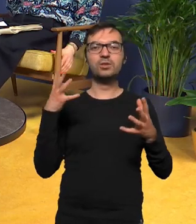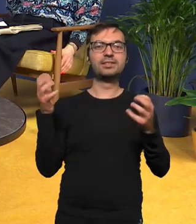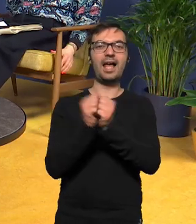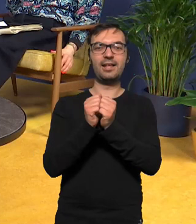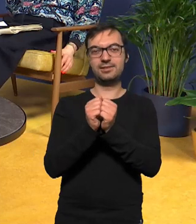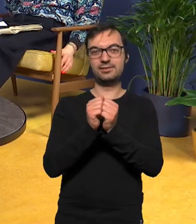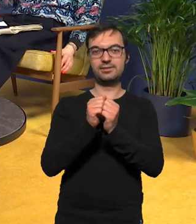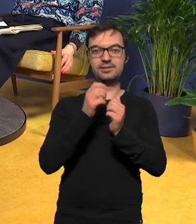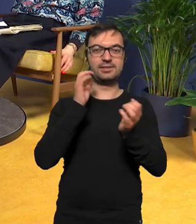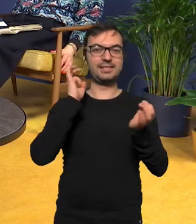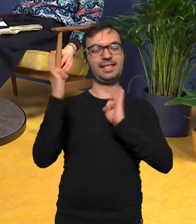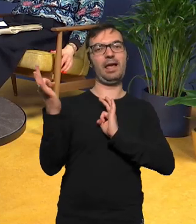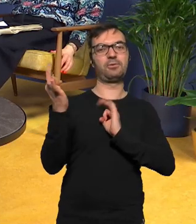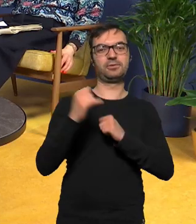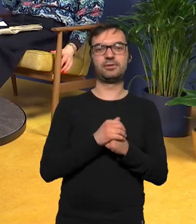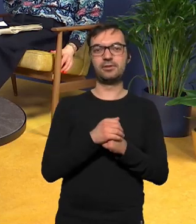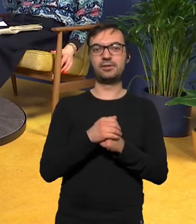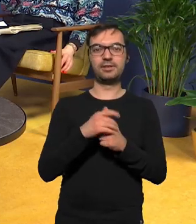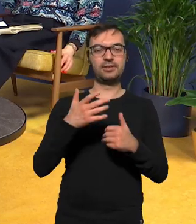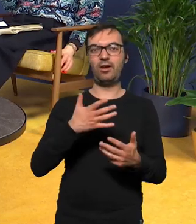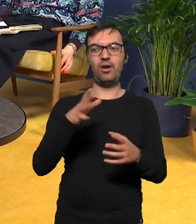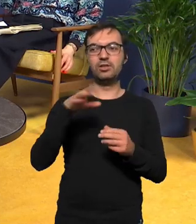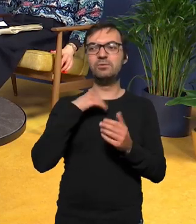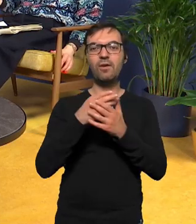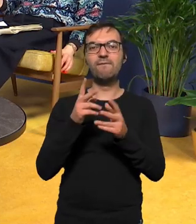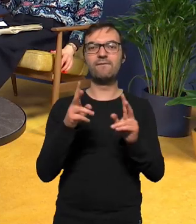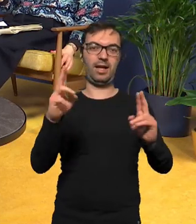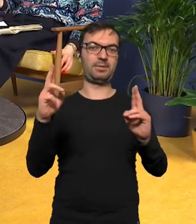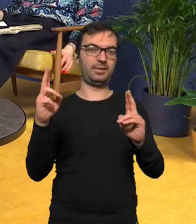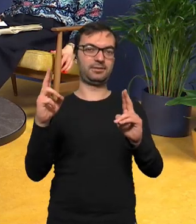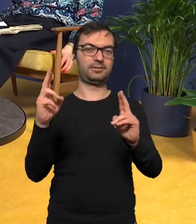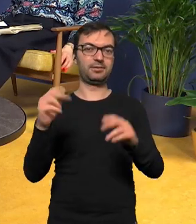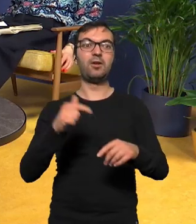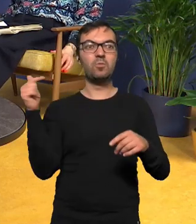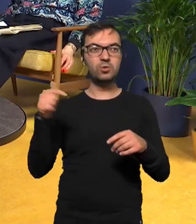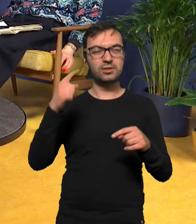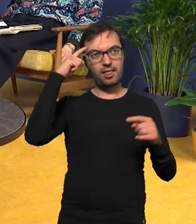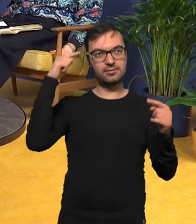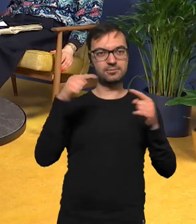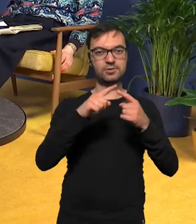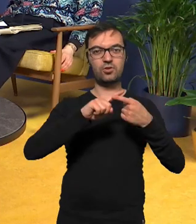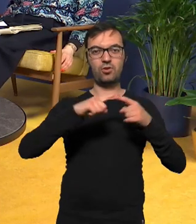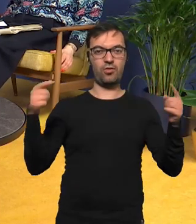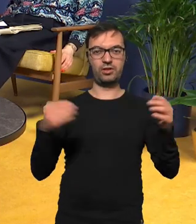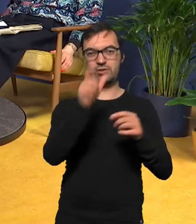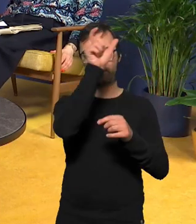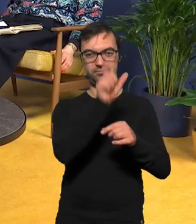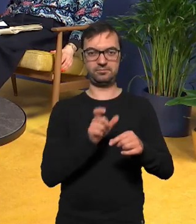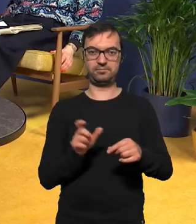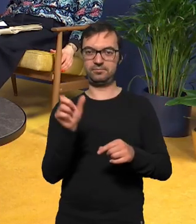skądś nie że nagle przylatuje do ciebie tylko jakiś fragment jakiś element tak i musisz go w kontekst wsadzić nowy